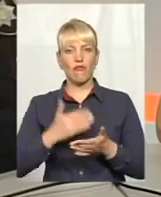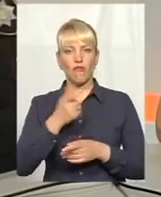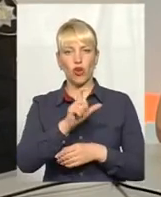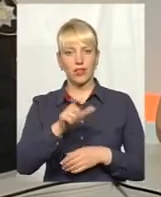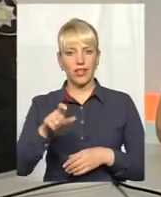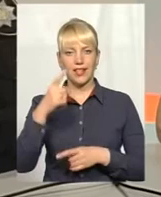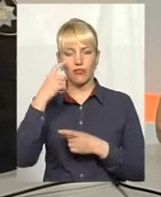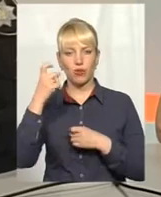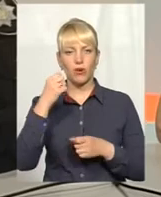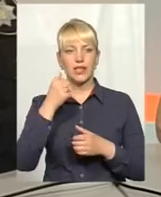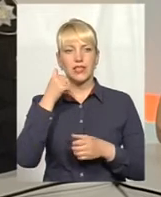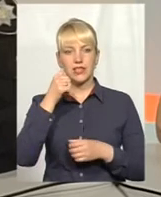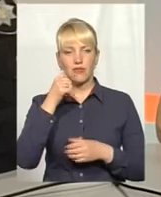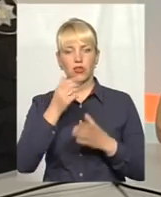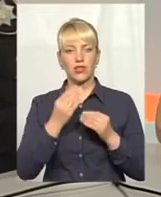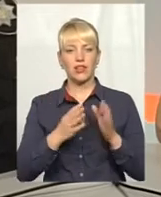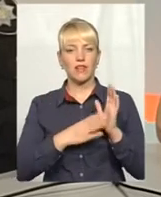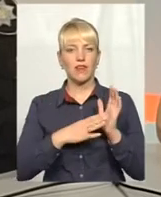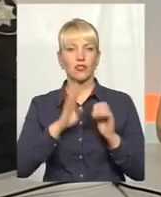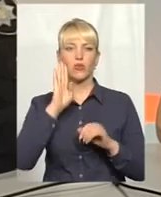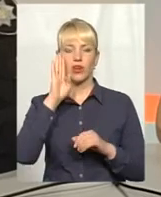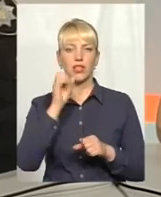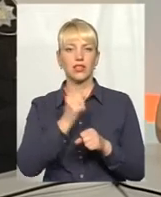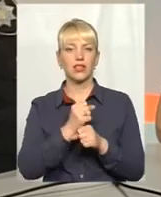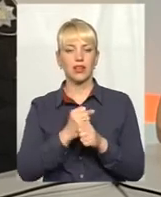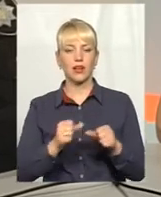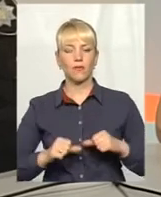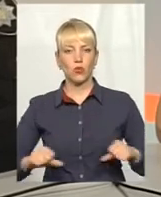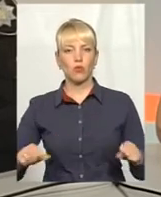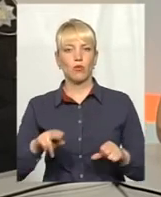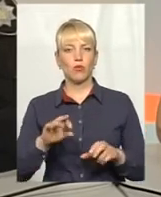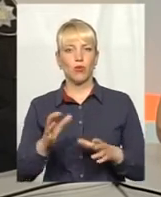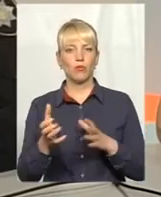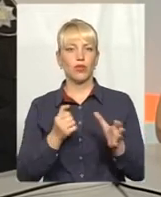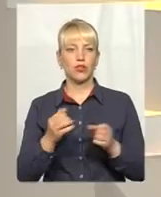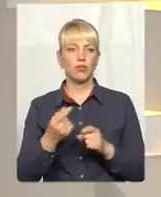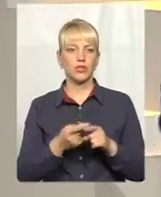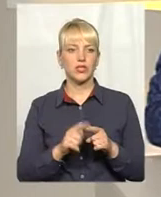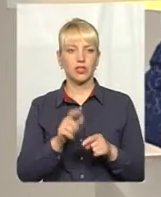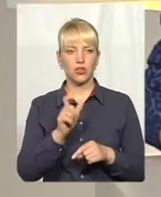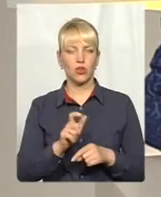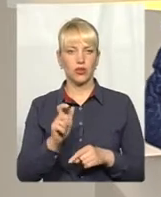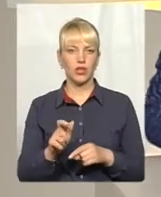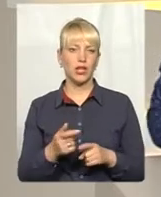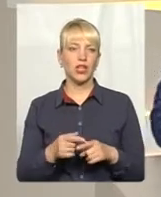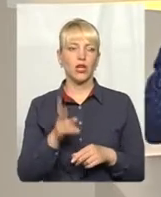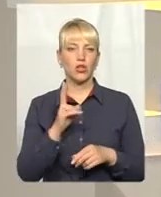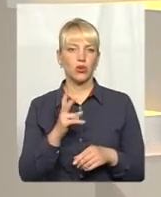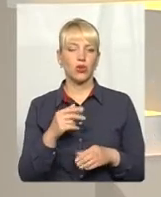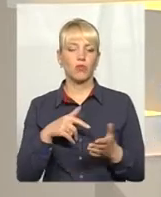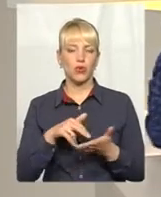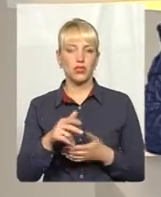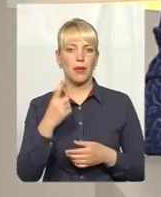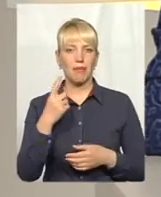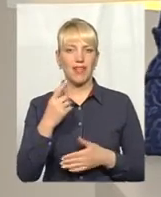в нас з завтрашнього дня з 9 години ранку діє комісія по прийому цих Тобто вже безпосередньо ті, хто пройшли перший етап